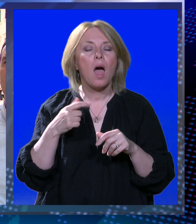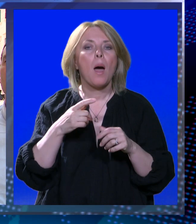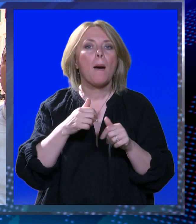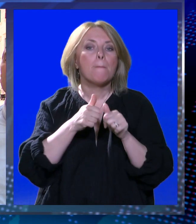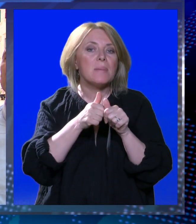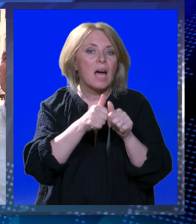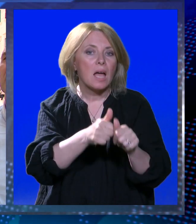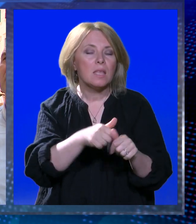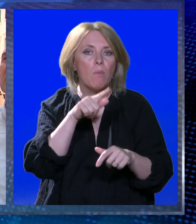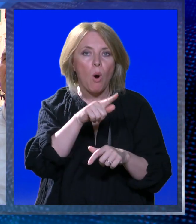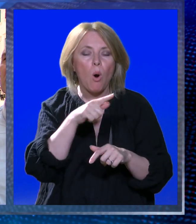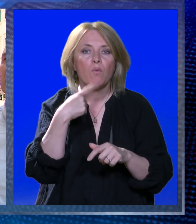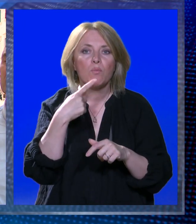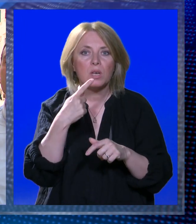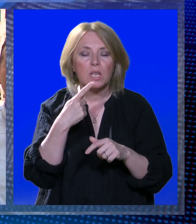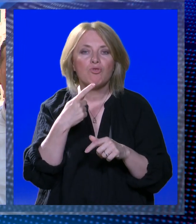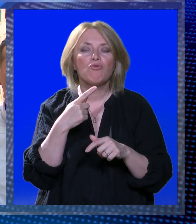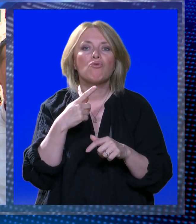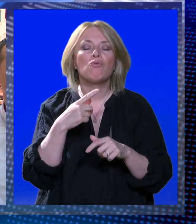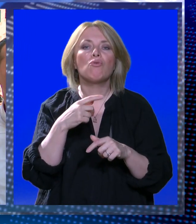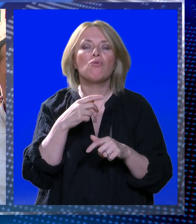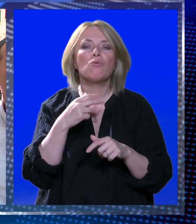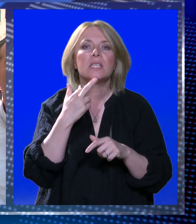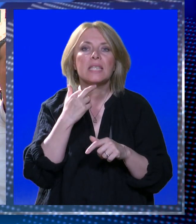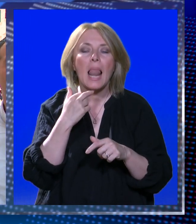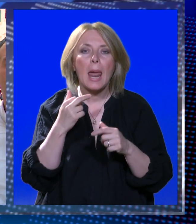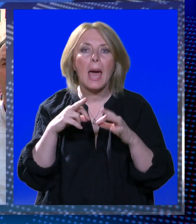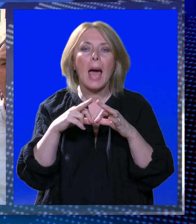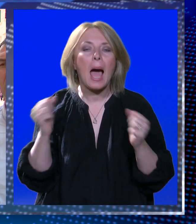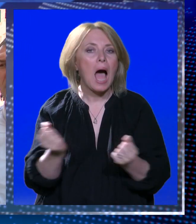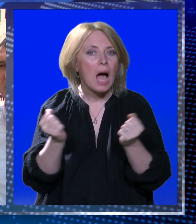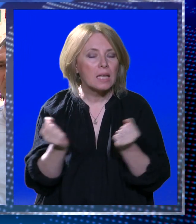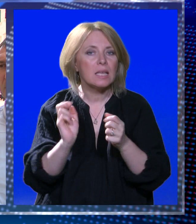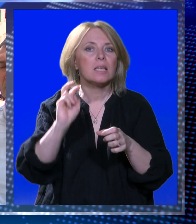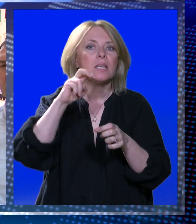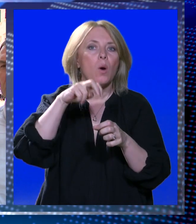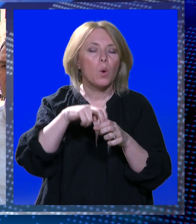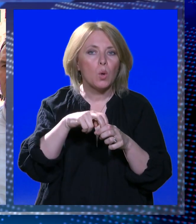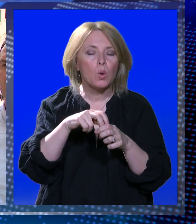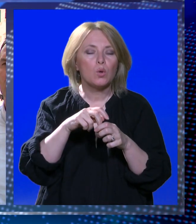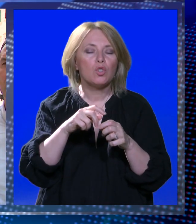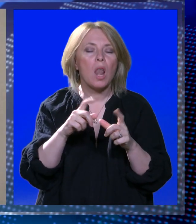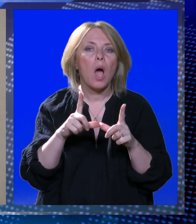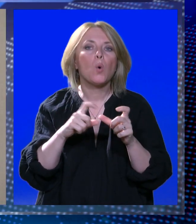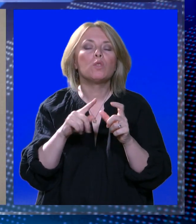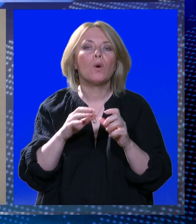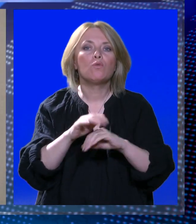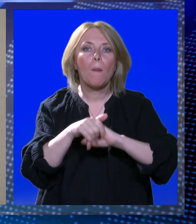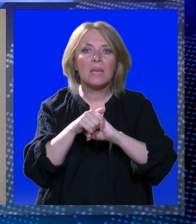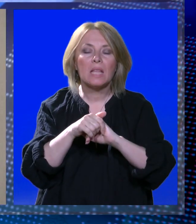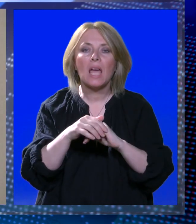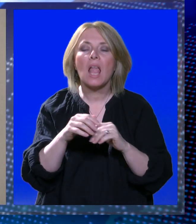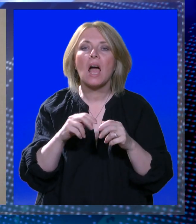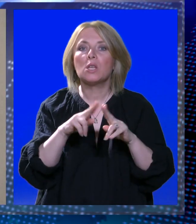i temeljito pratim ovu priču. Zelena akcija se u Arbitražni postupak uključila i u svojstvu prijatelja suda. Posjetit ću